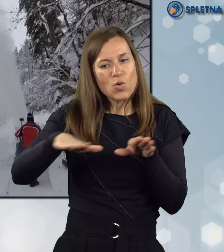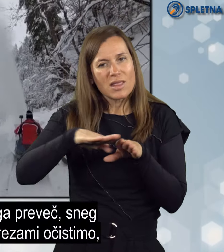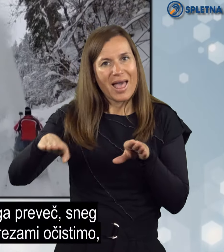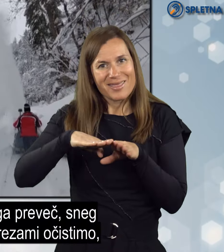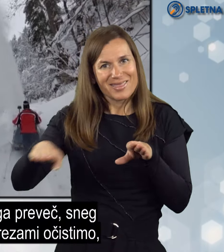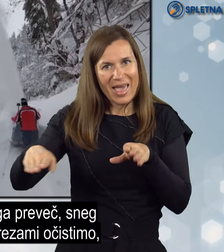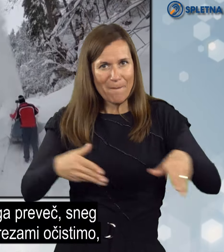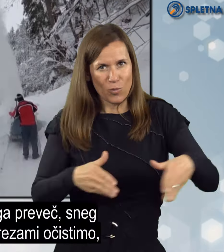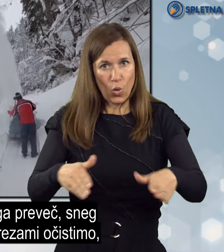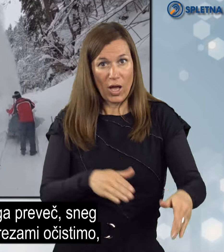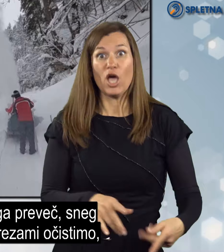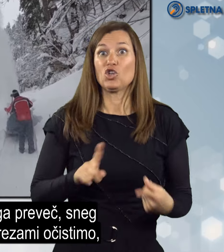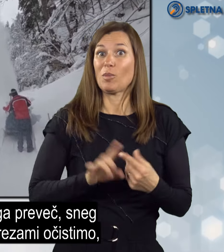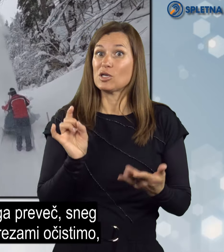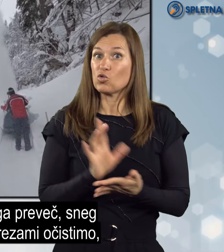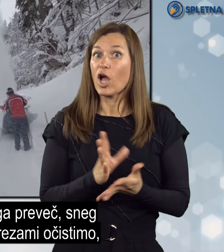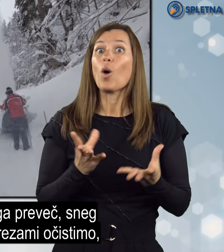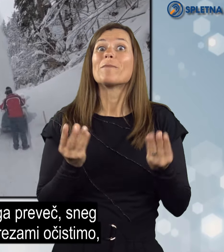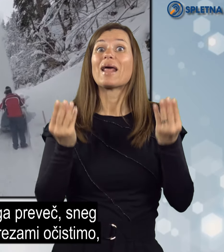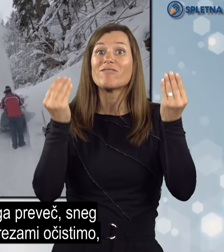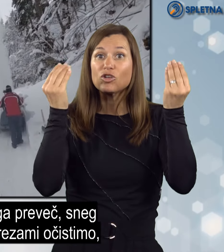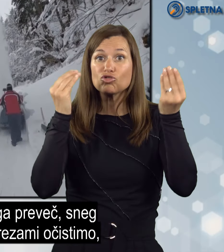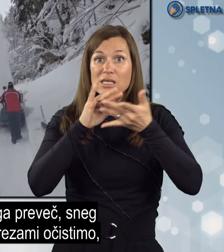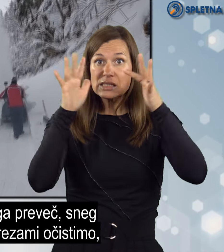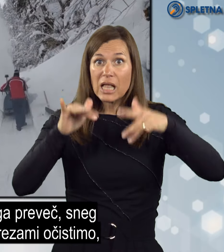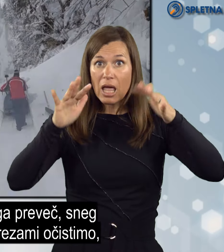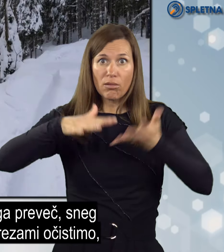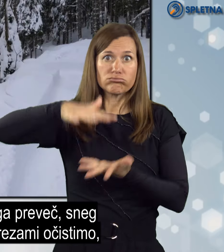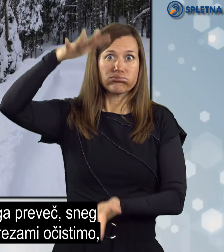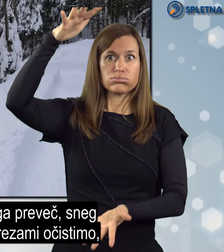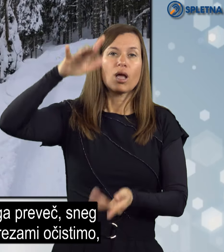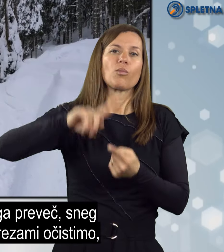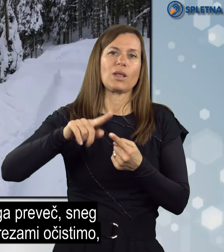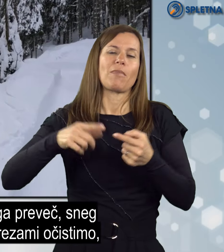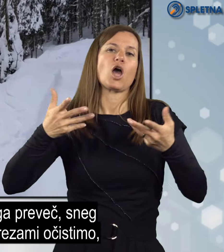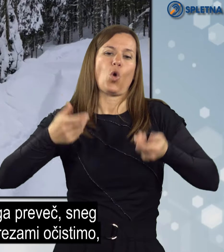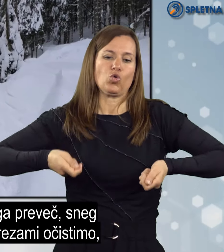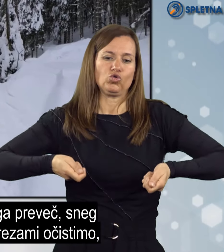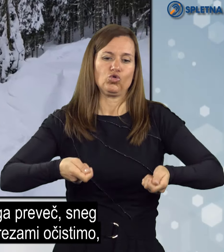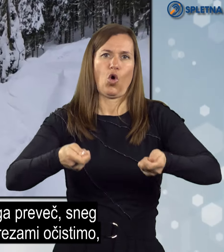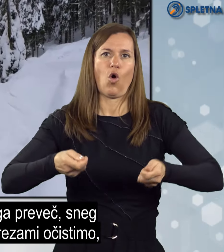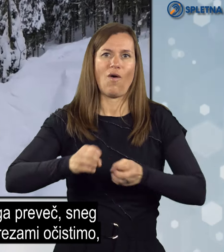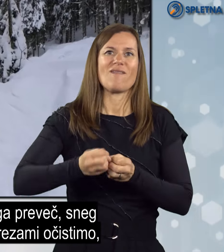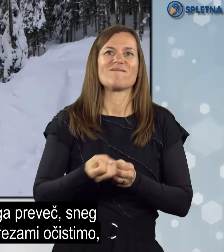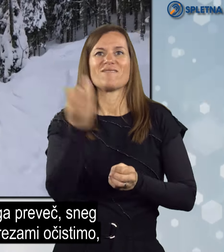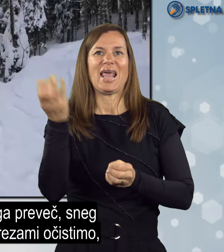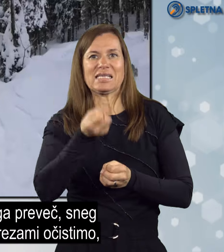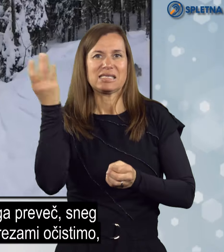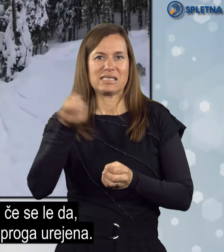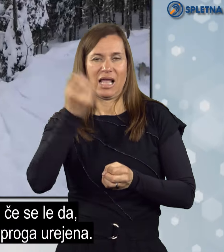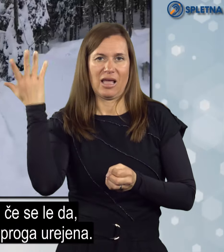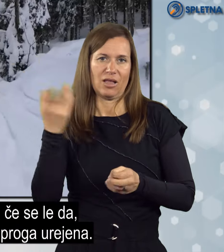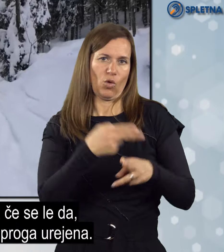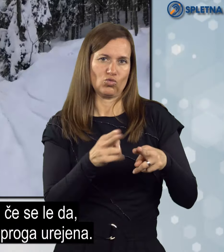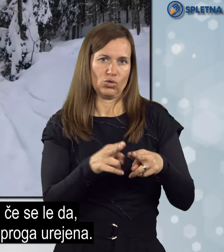ob preved snega, pa potem progo z ročnimi frezami očistimo,